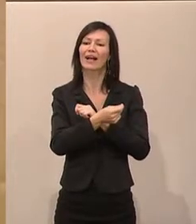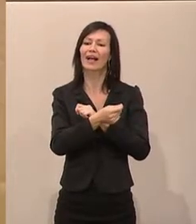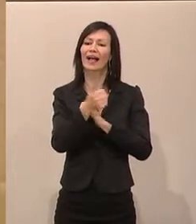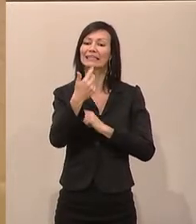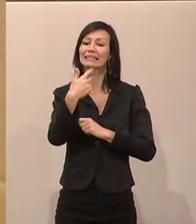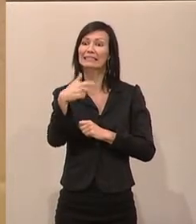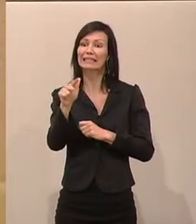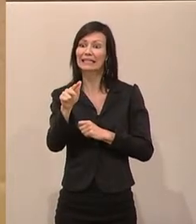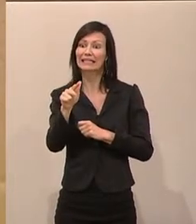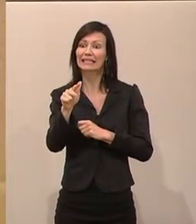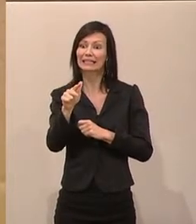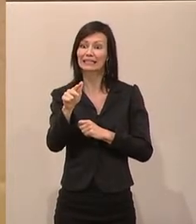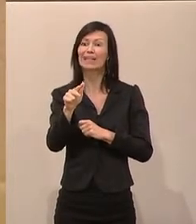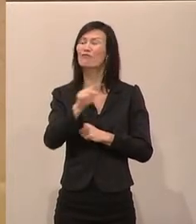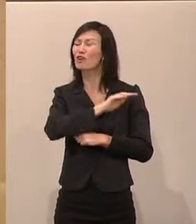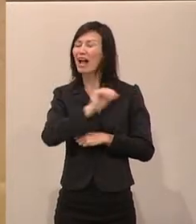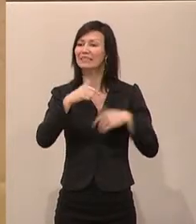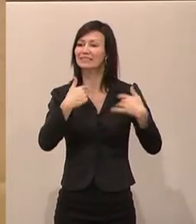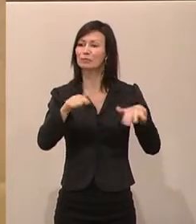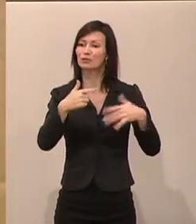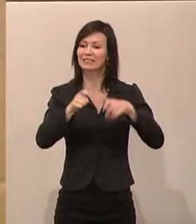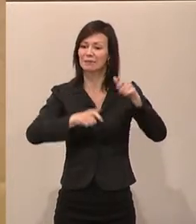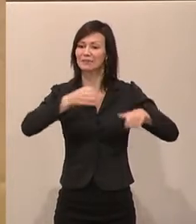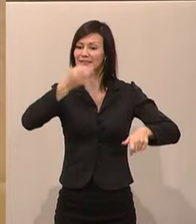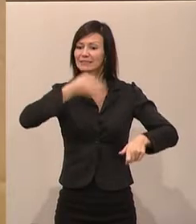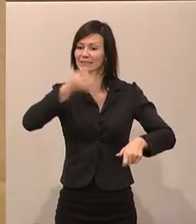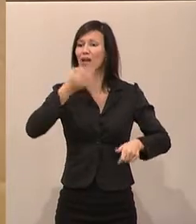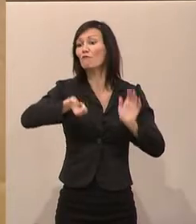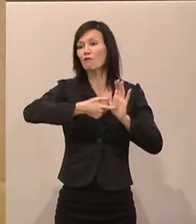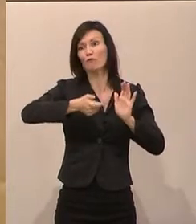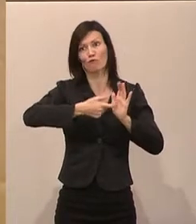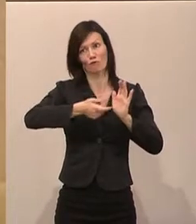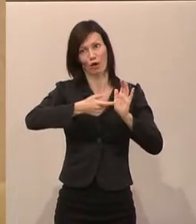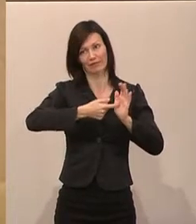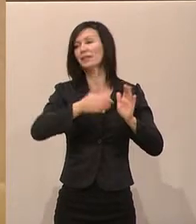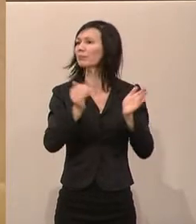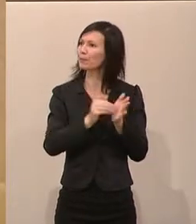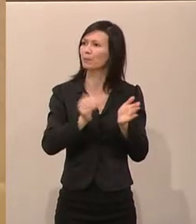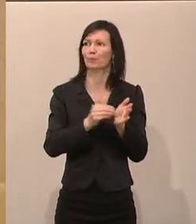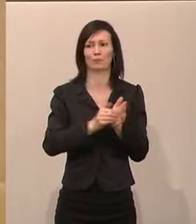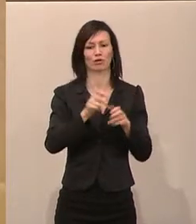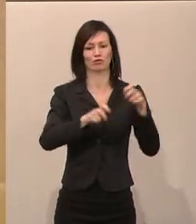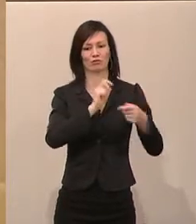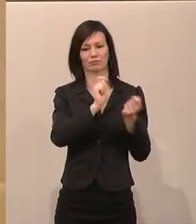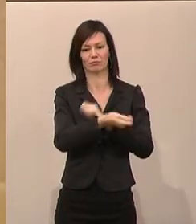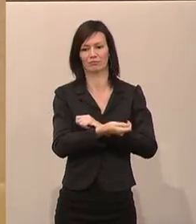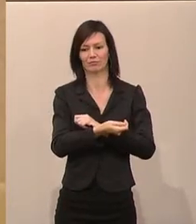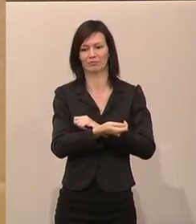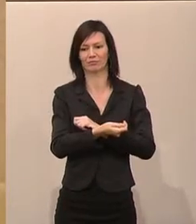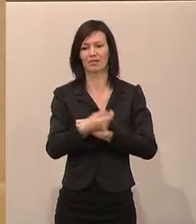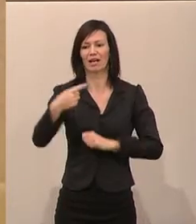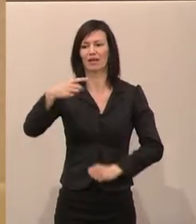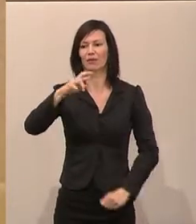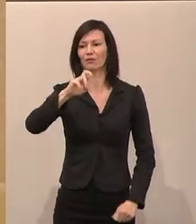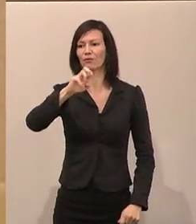77 Rednerinnen und Rednern gefordert. Von einem Drittel, unabgesprochen. Adam Bavloff von Greenpeace